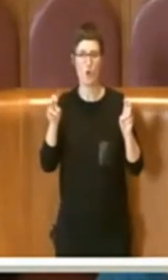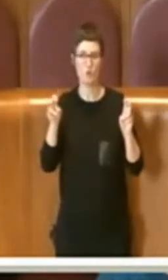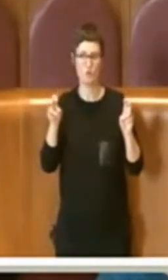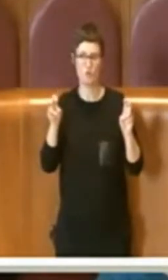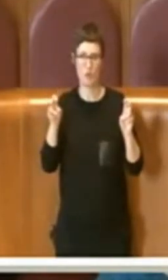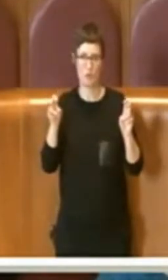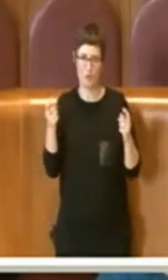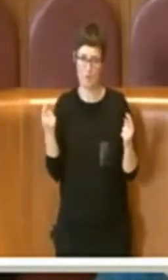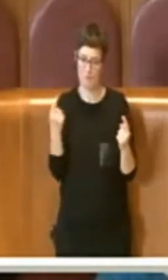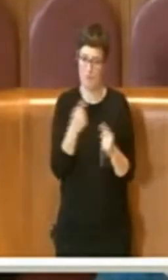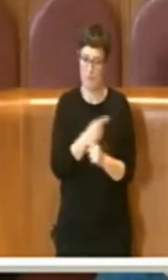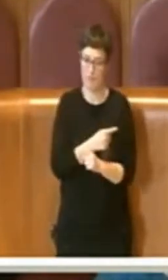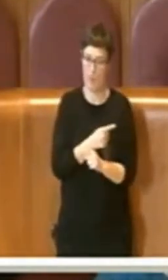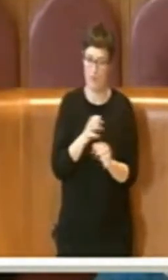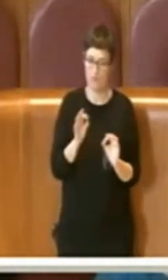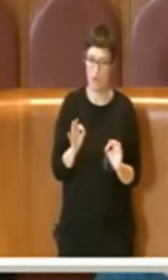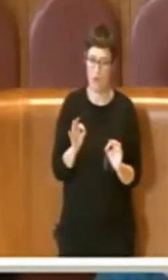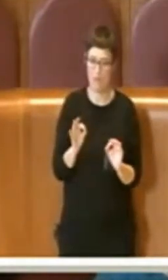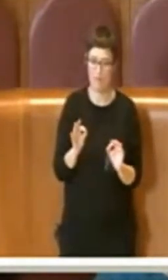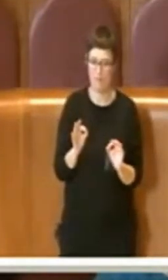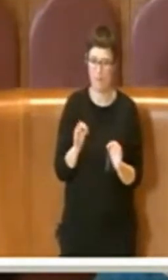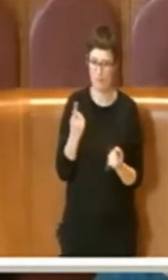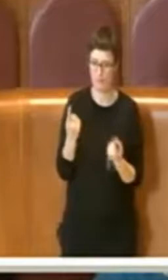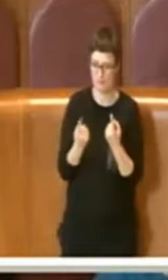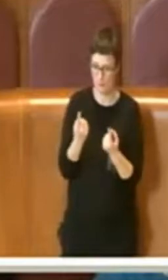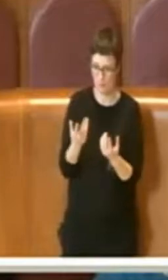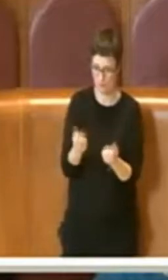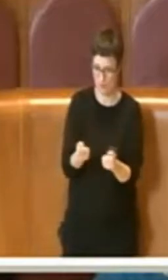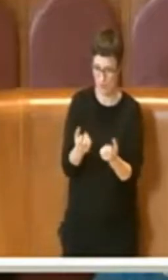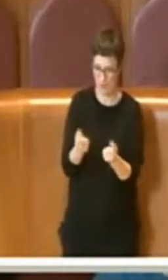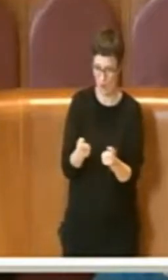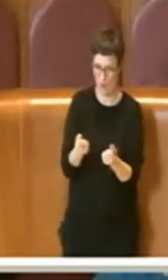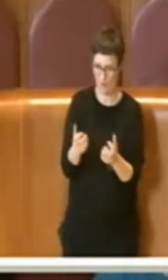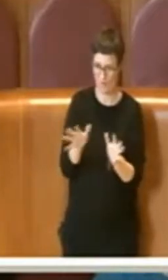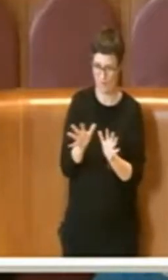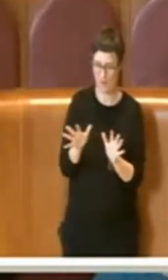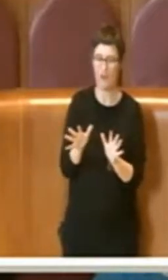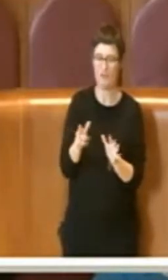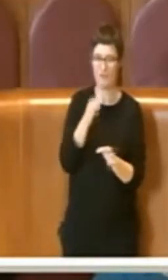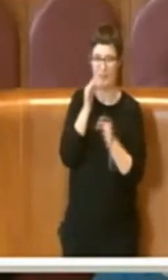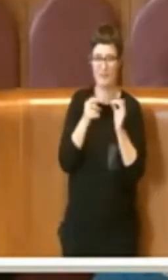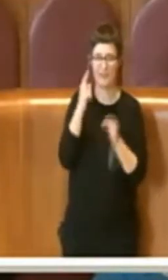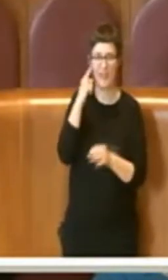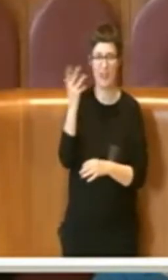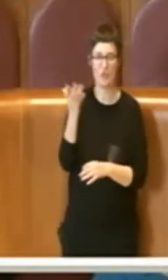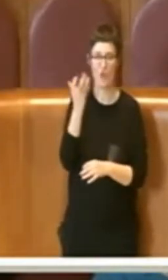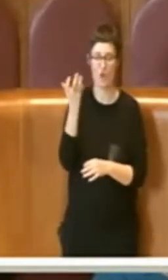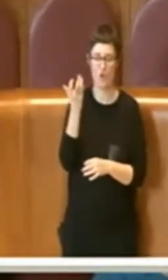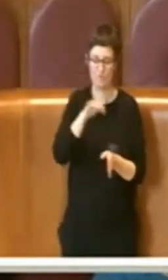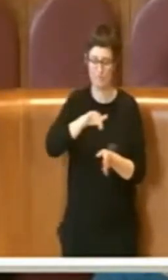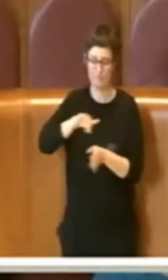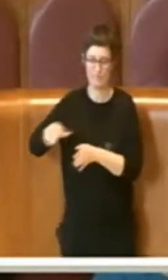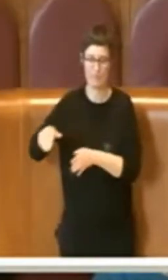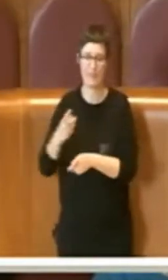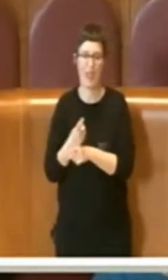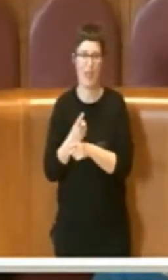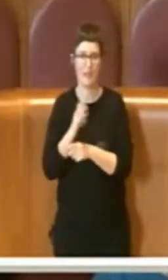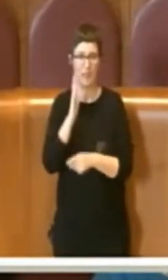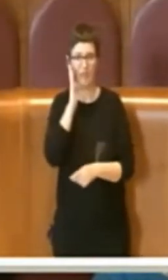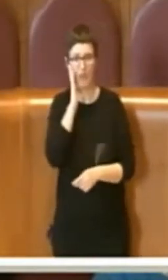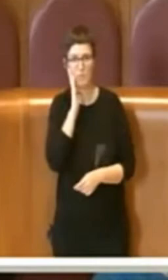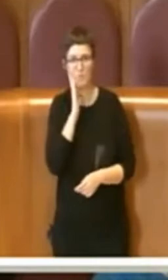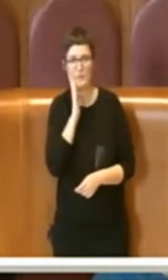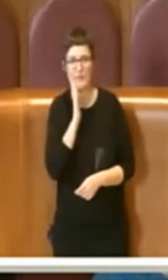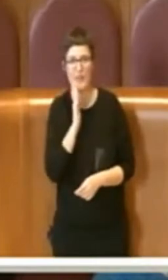di avvenimenti tragici, l'ideologia deve cedere il posto alla pietà umana. E nel caso